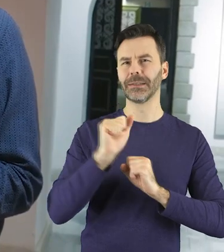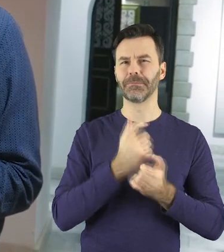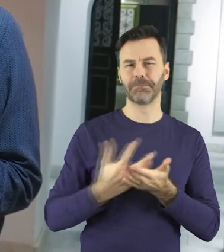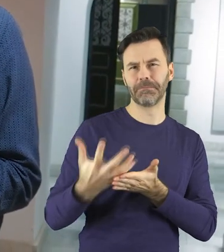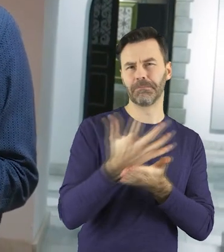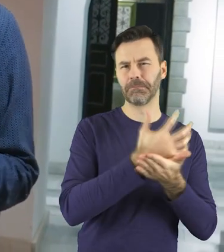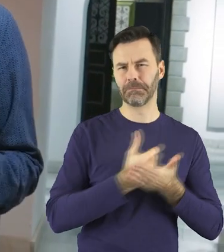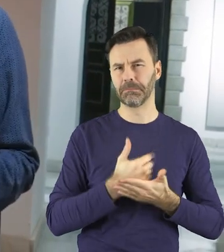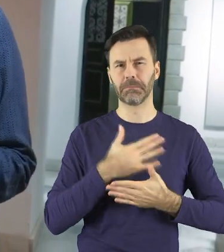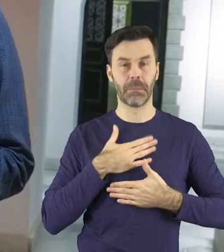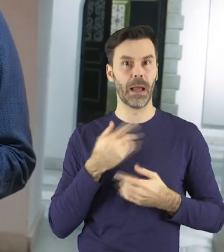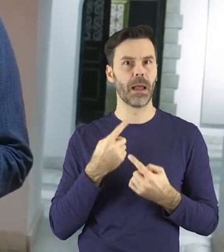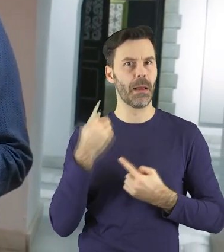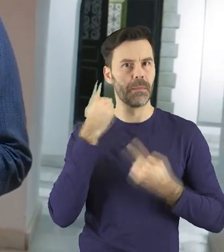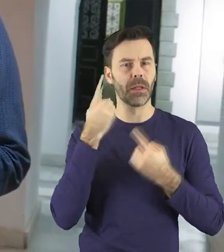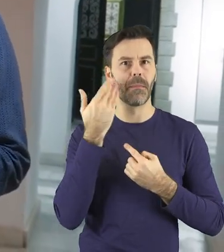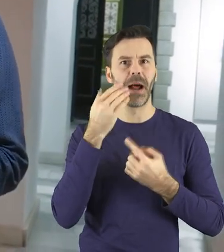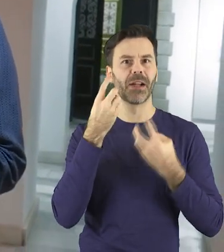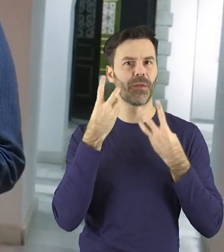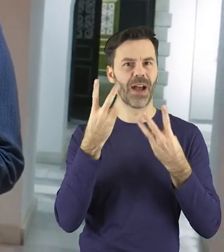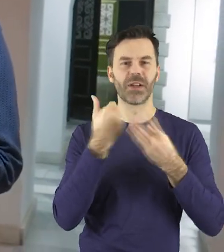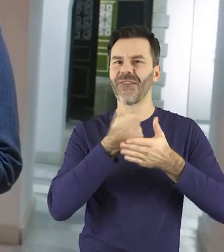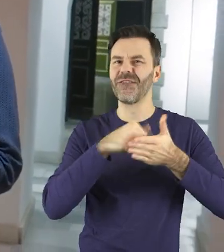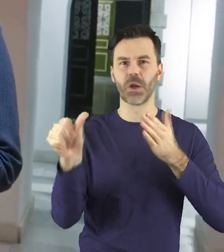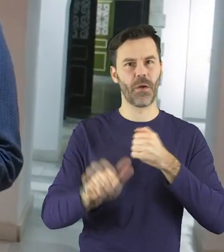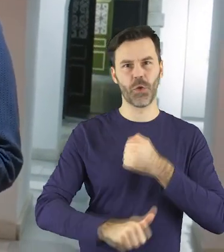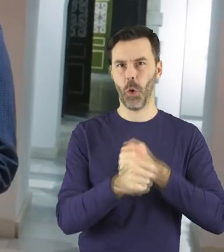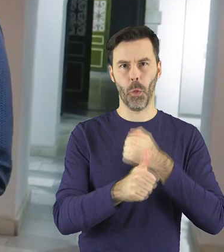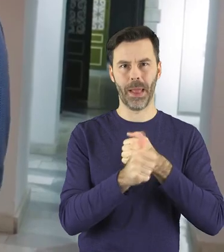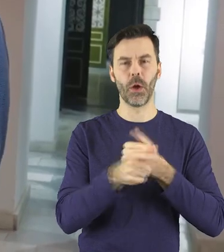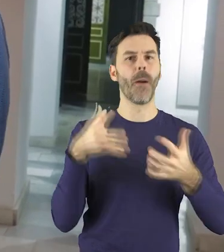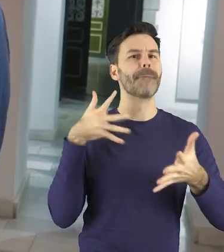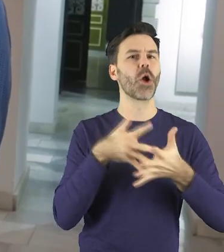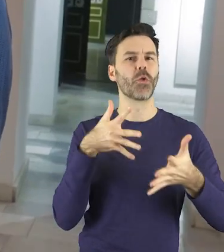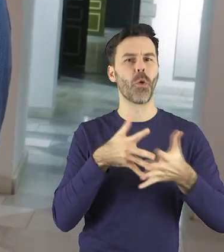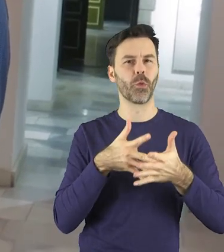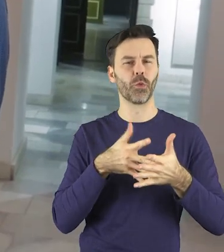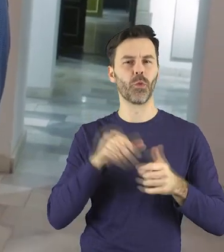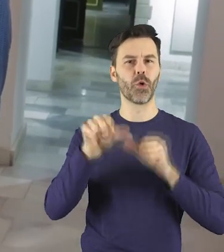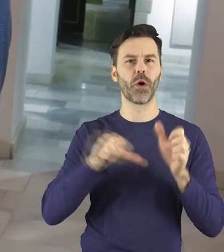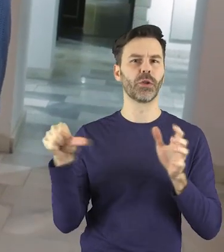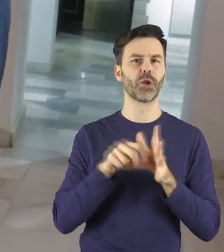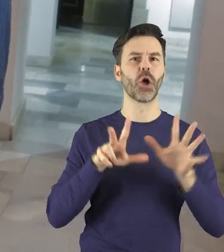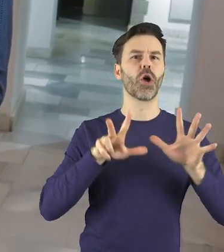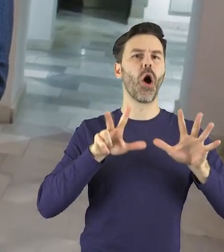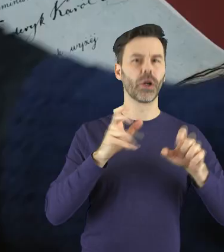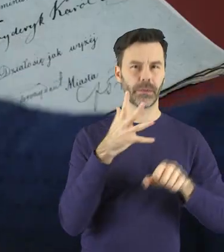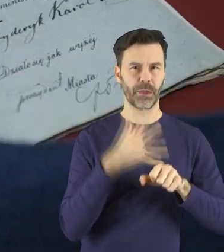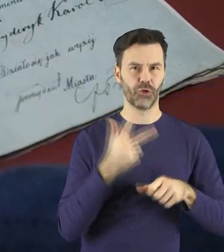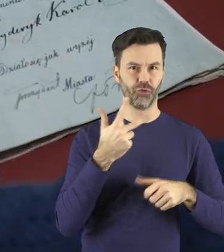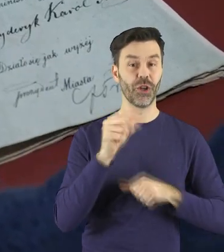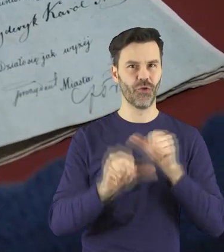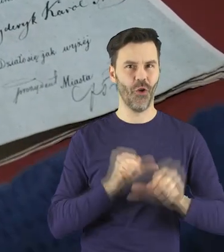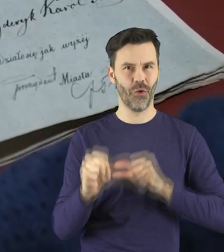myślę, że unikat i ważny dla historii miasta dokument. Jest to protokół deklaracyjny z 1853